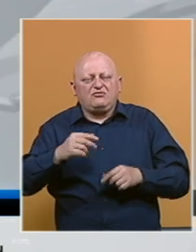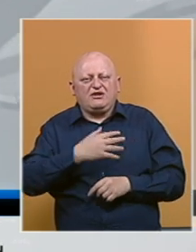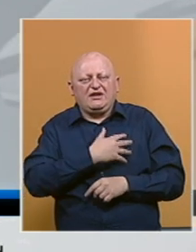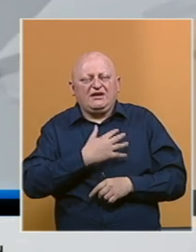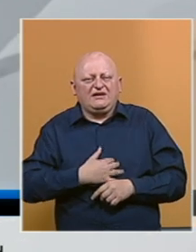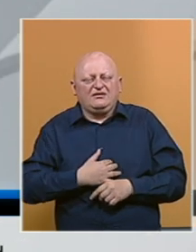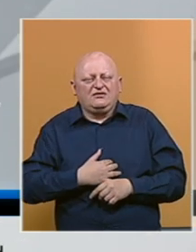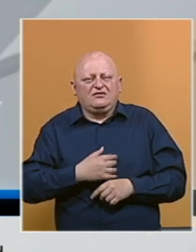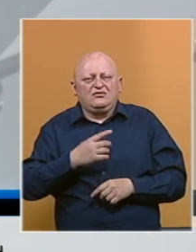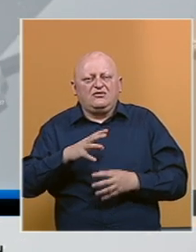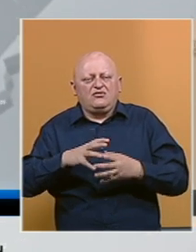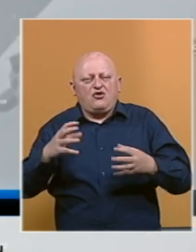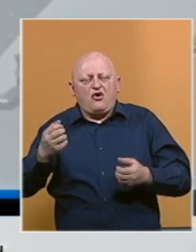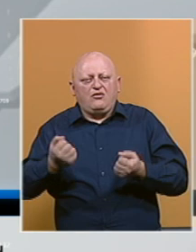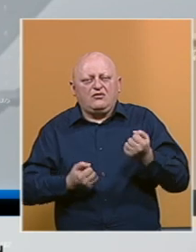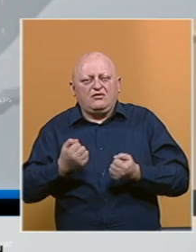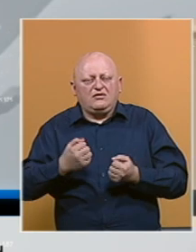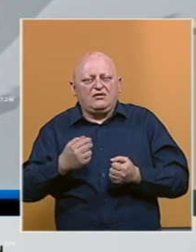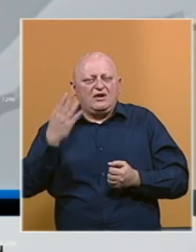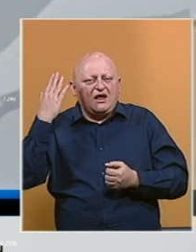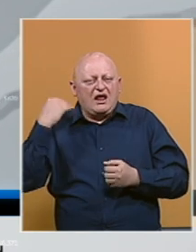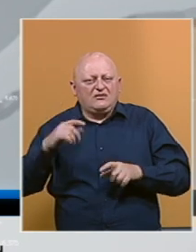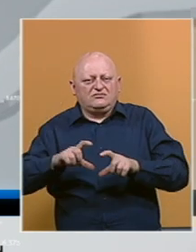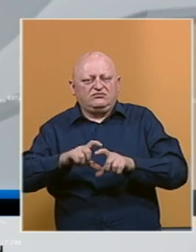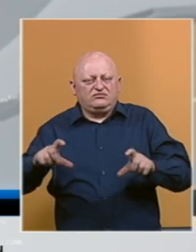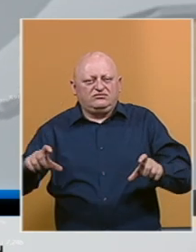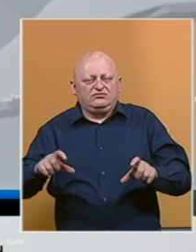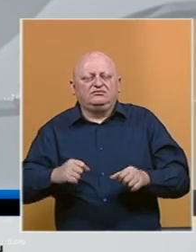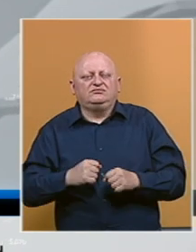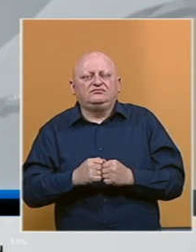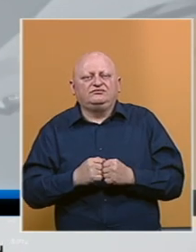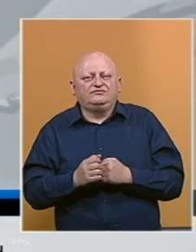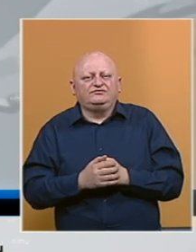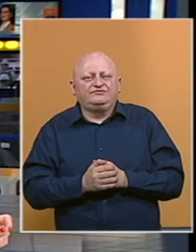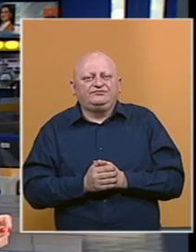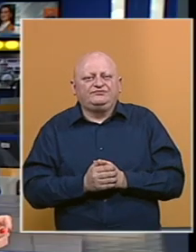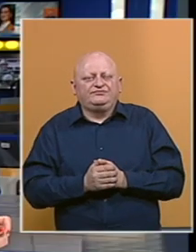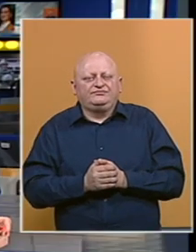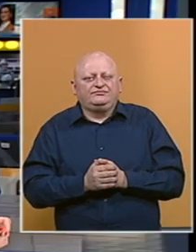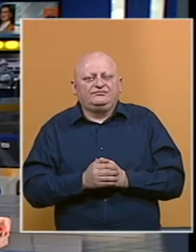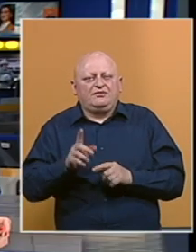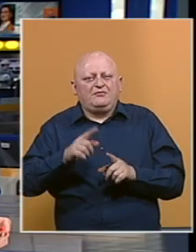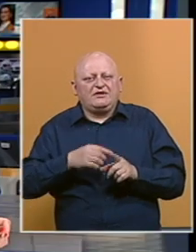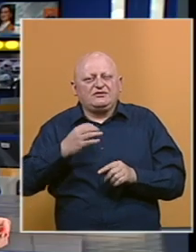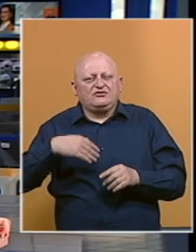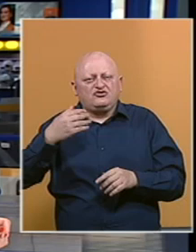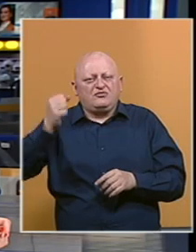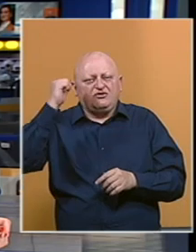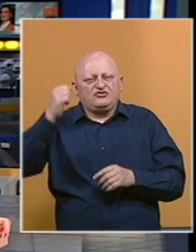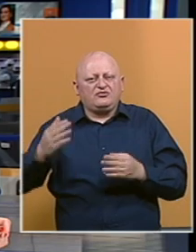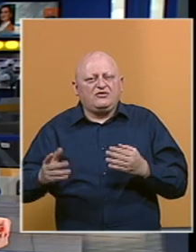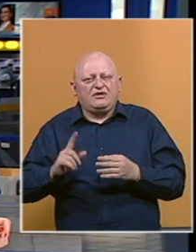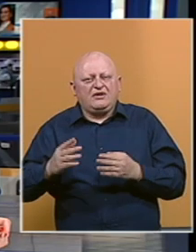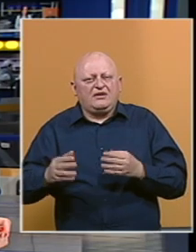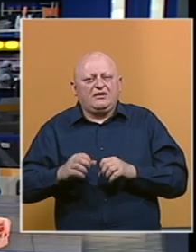Hrvatske u kombi vozilu nizozemskih registarskih oznaka. Mjesec dana od stupanja u